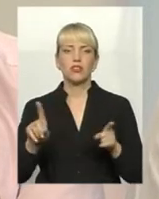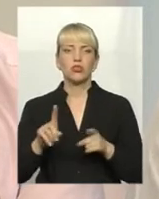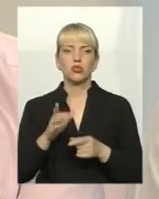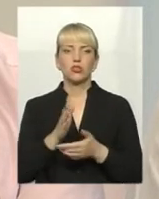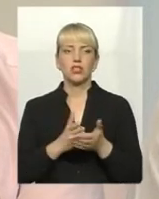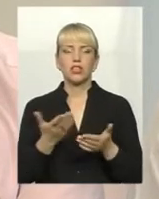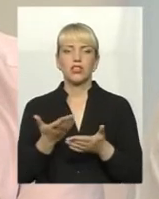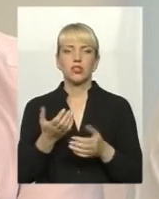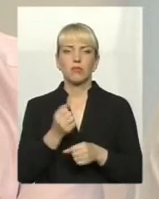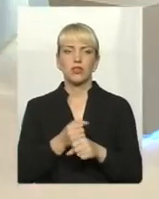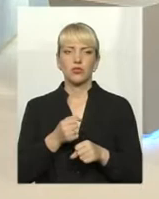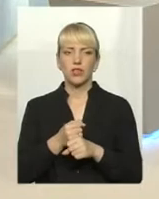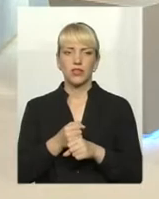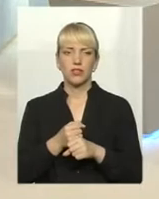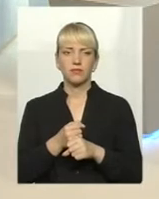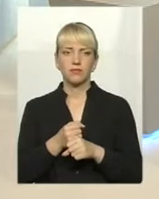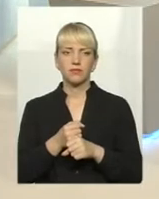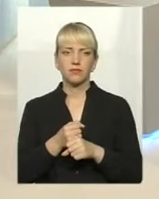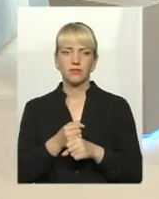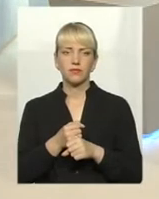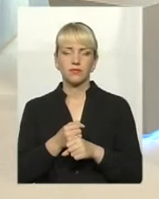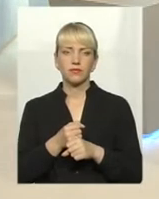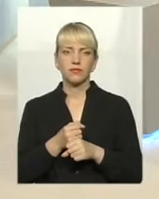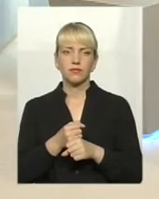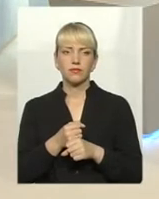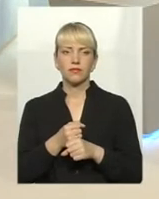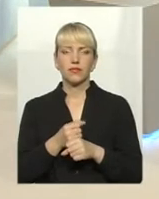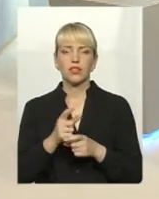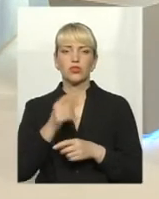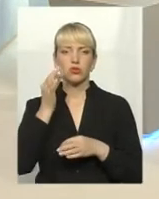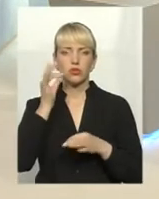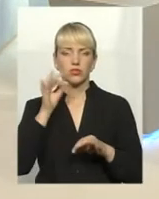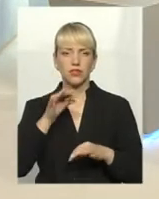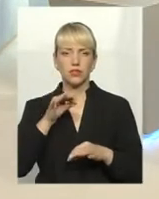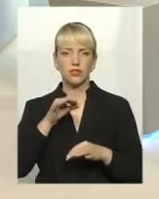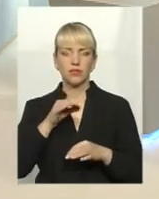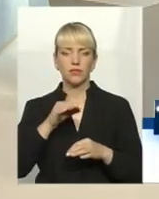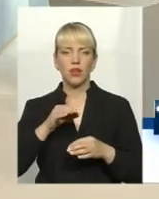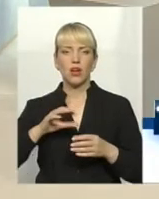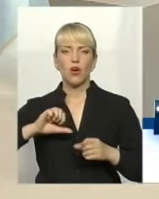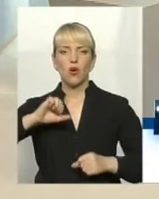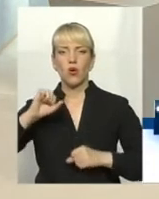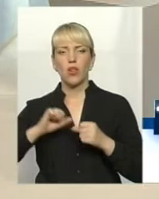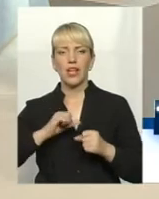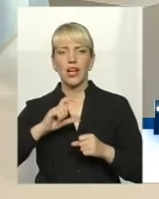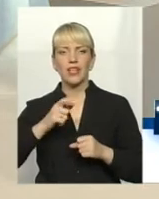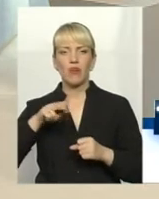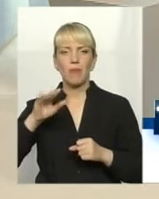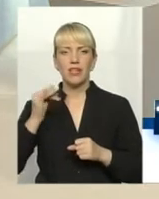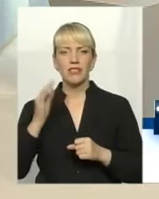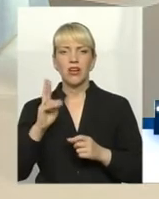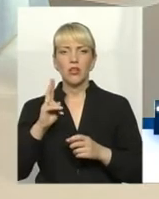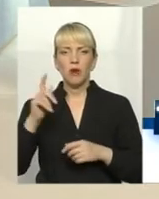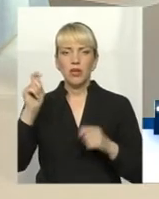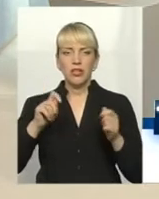над чим працювати. І то, що досвід колег європейців, які приїжджали проводити